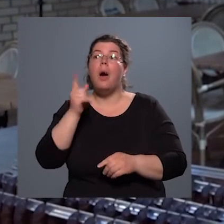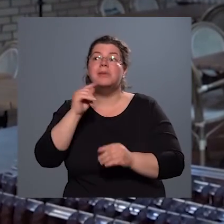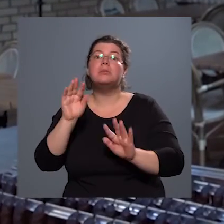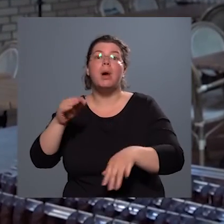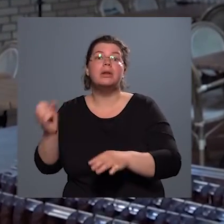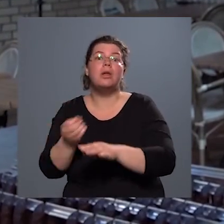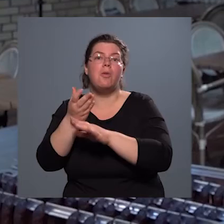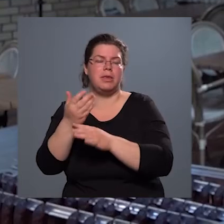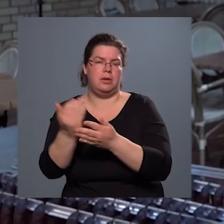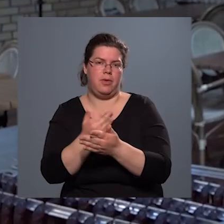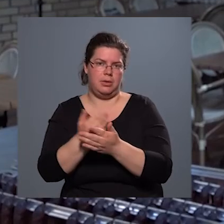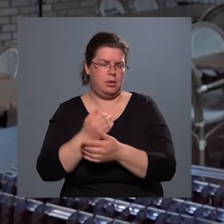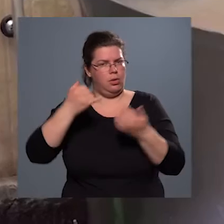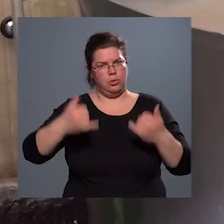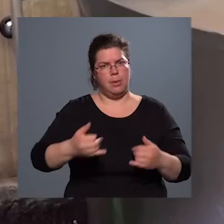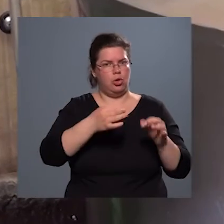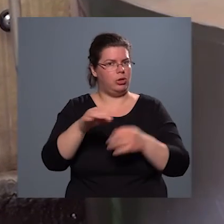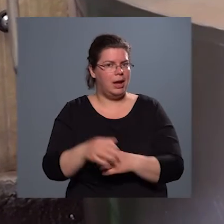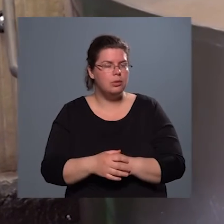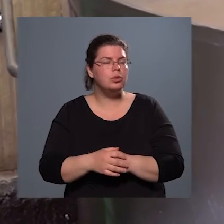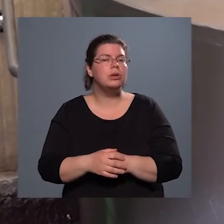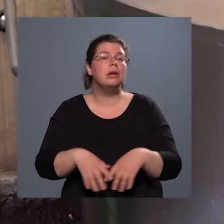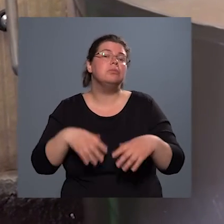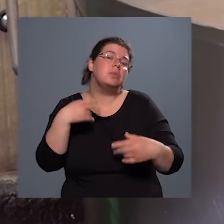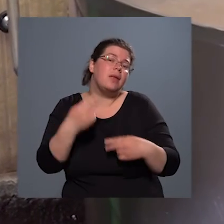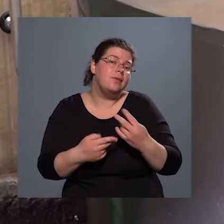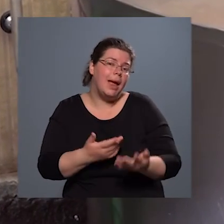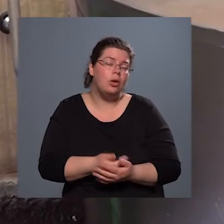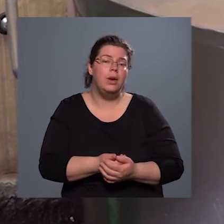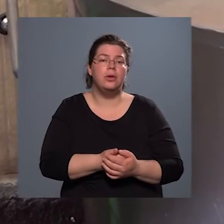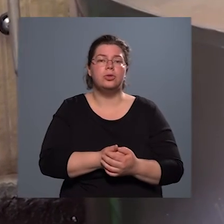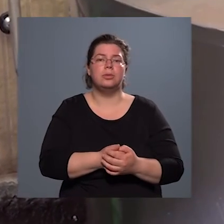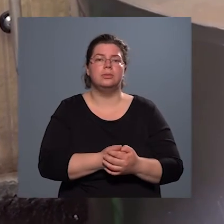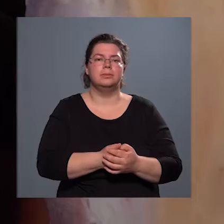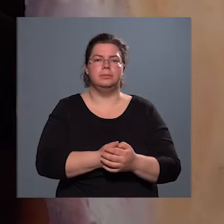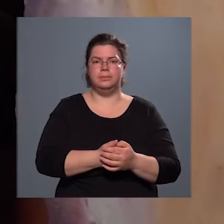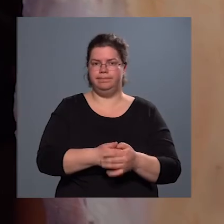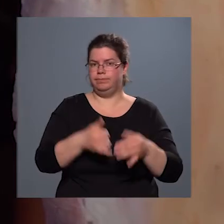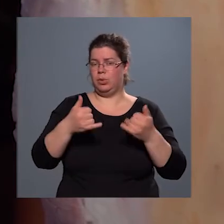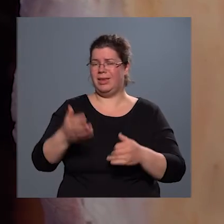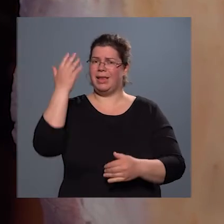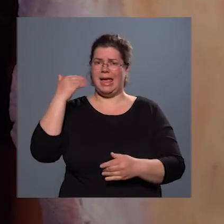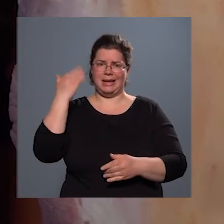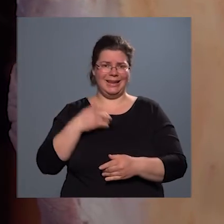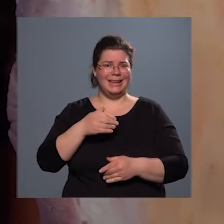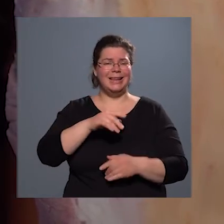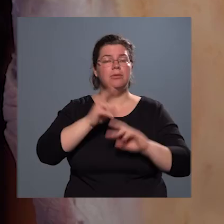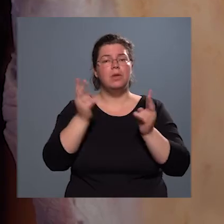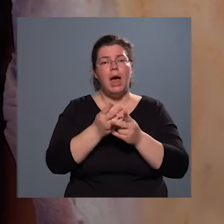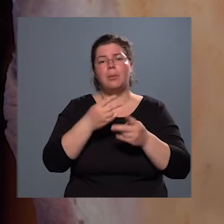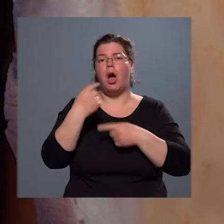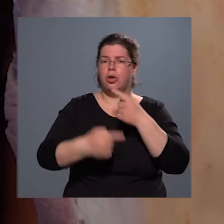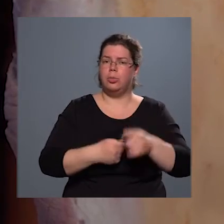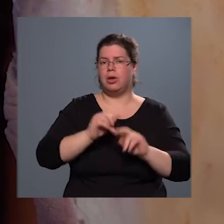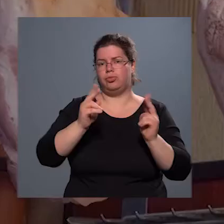használtak föl, és akkor azok most készültek el. Szóval végül is a régi világban, a hagyományos